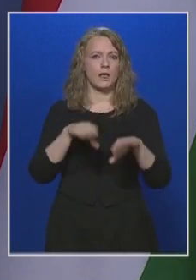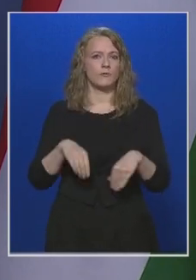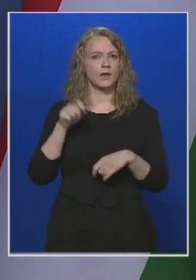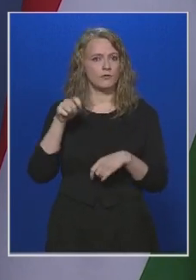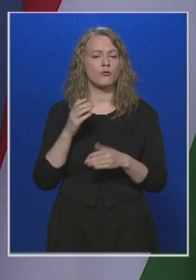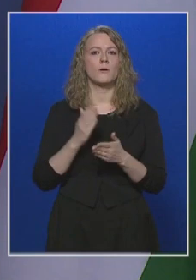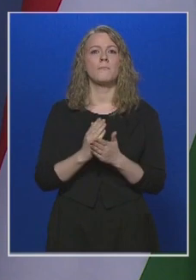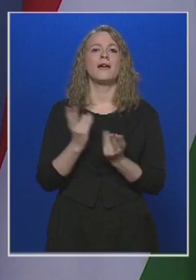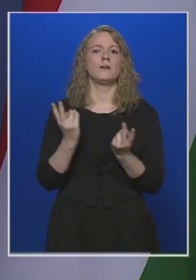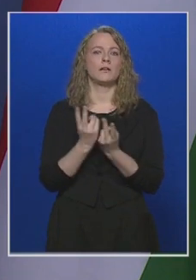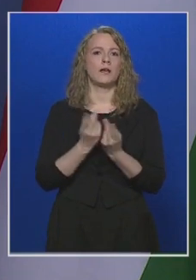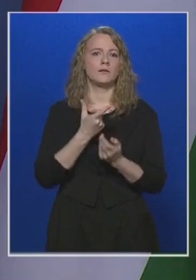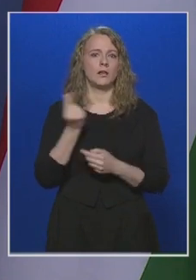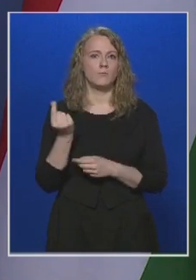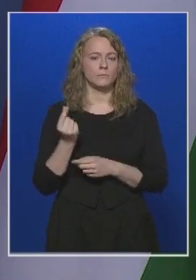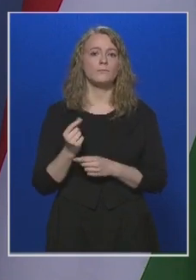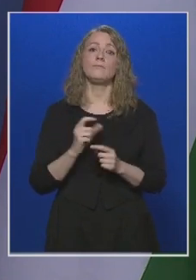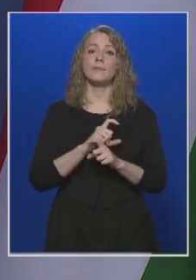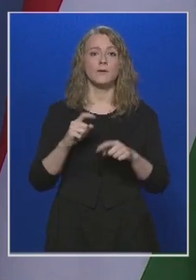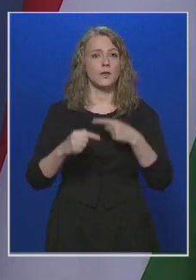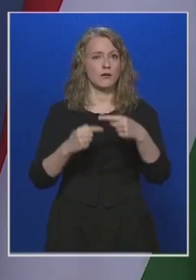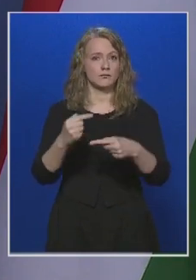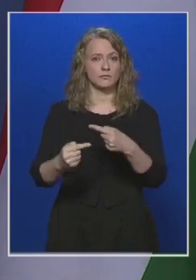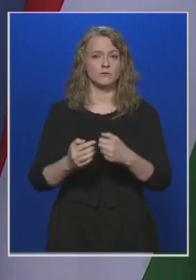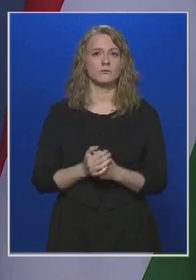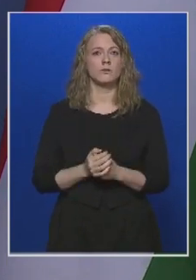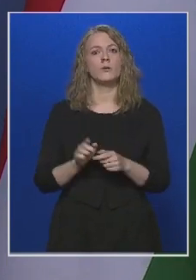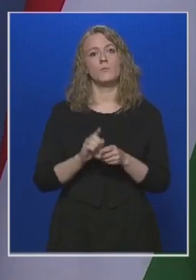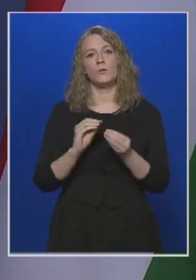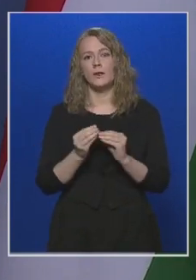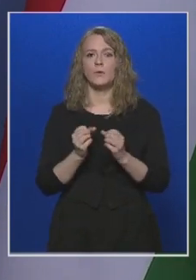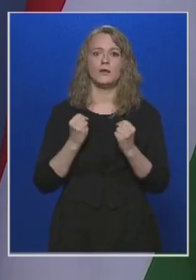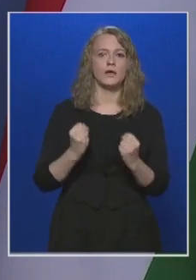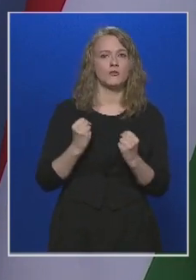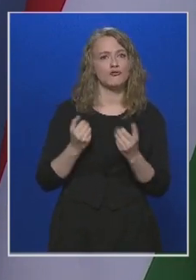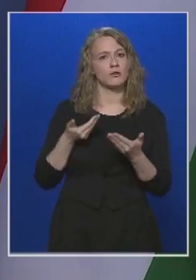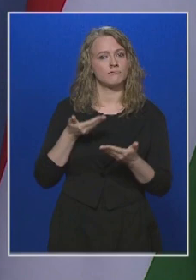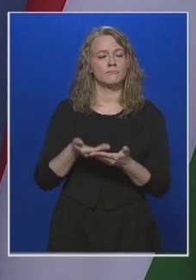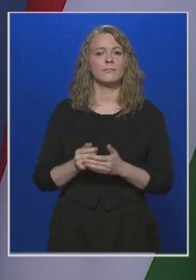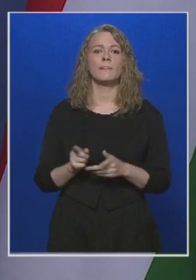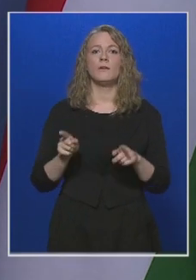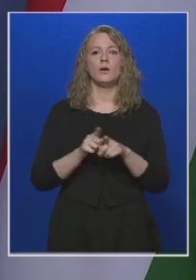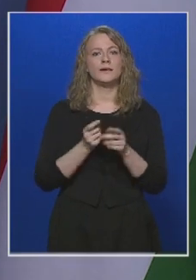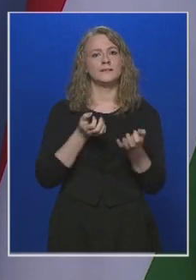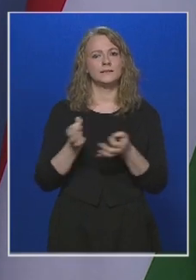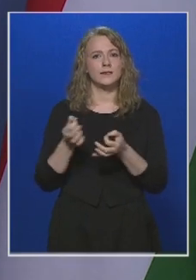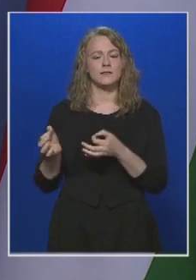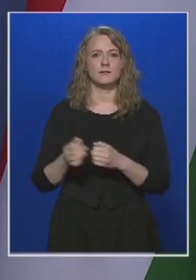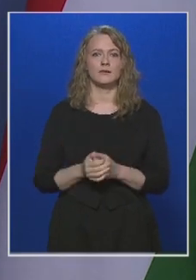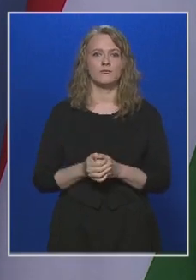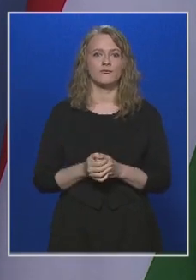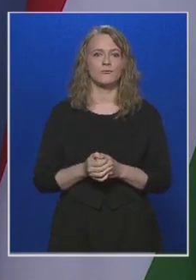már a keddi napon. Ebből következett az a probléma nehézség, hogy azok az intézkedések,